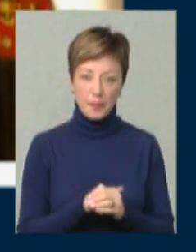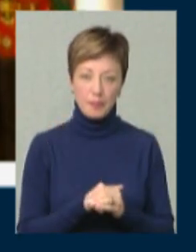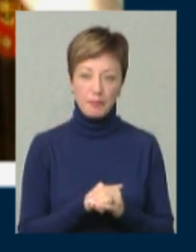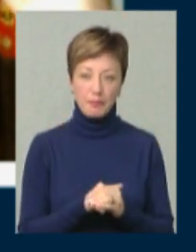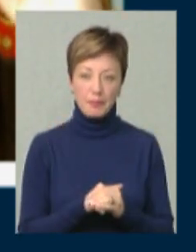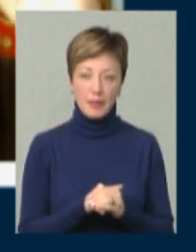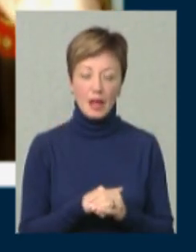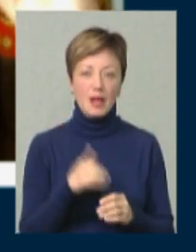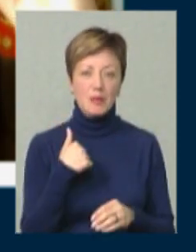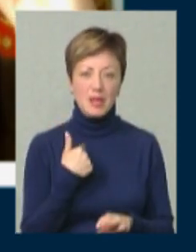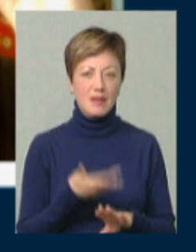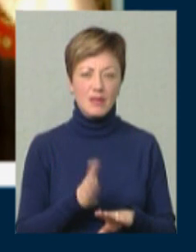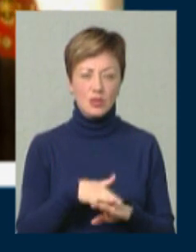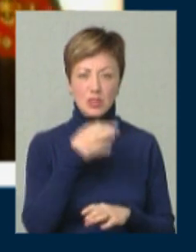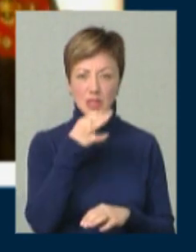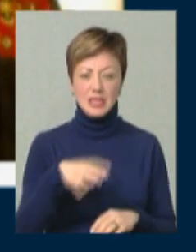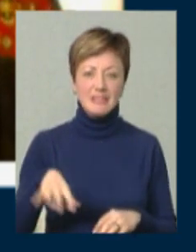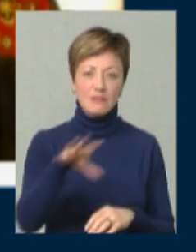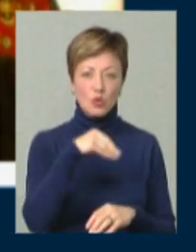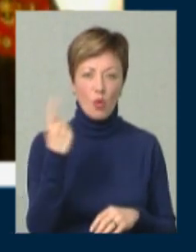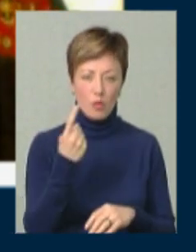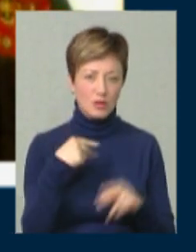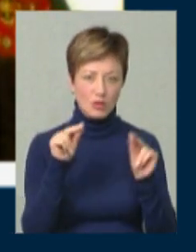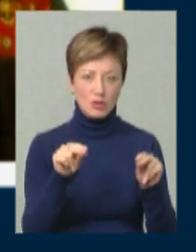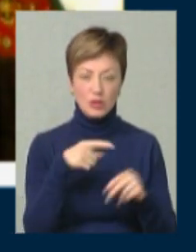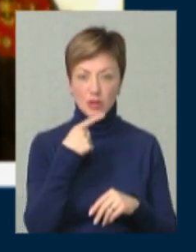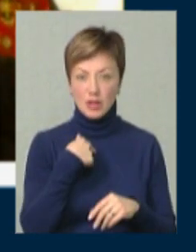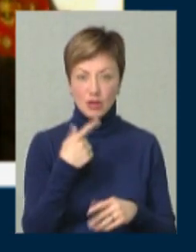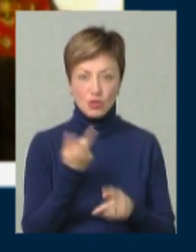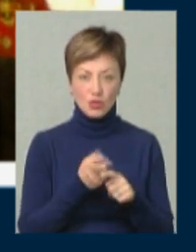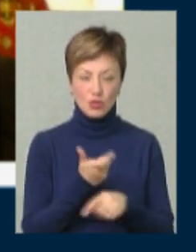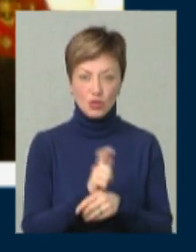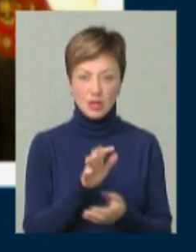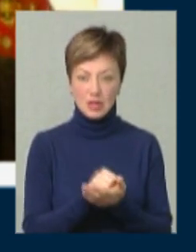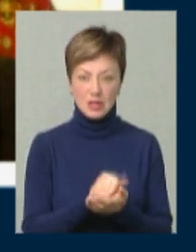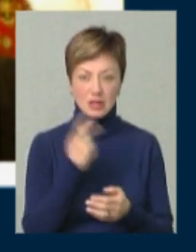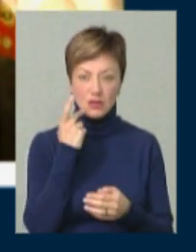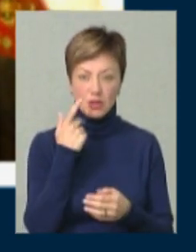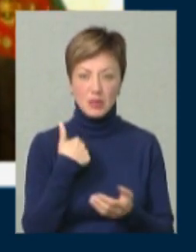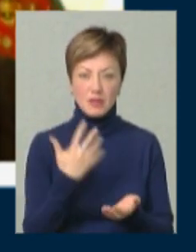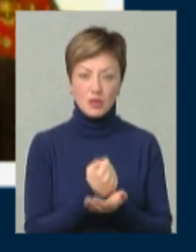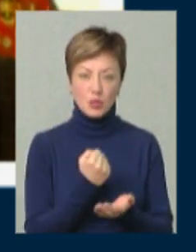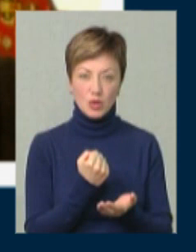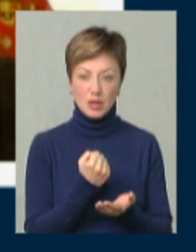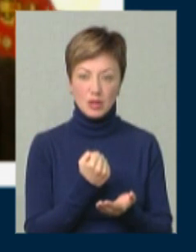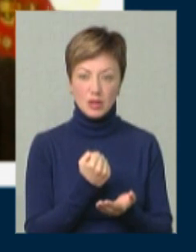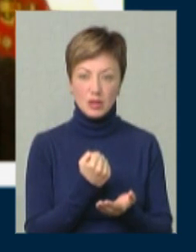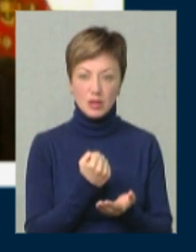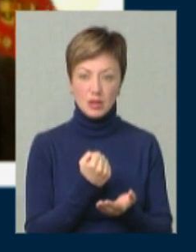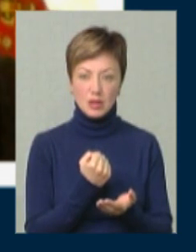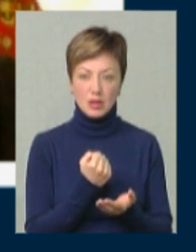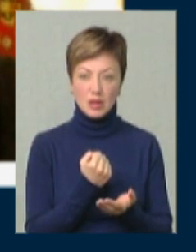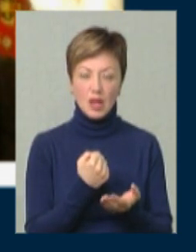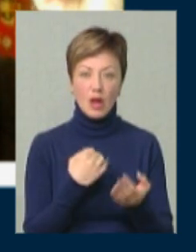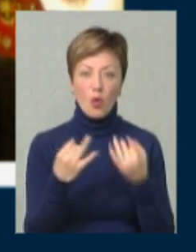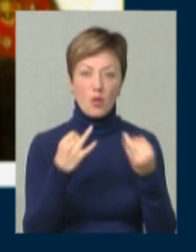Ну, мені складно сказати за всі області, я скажу відверто, тому що я дуже зайнятий і не завжди мені виходить, ну, так,